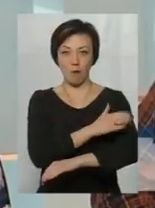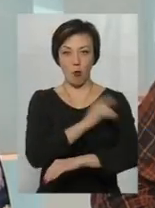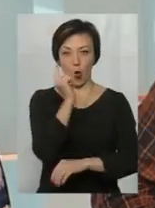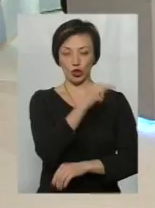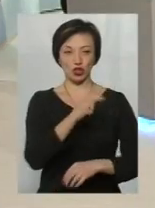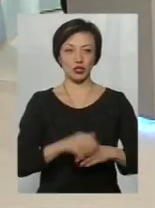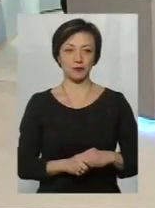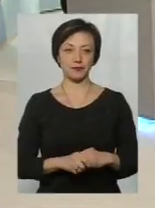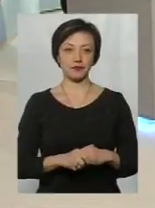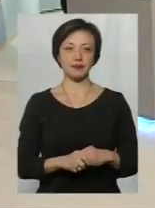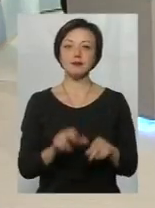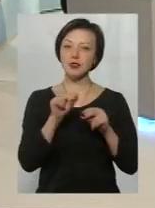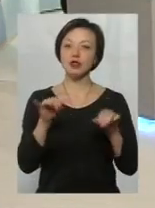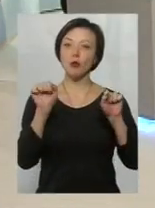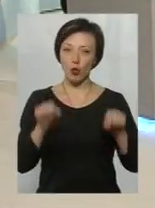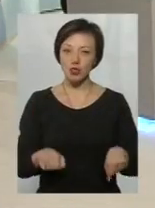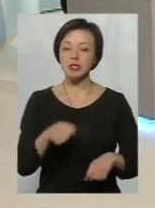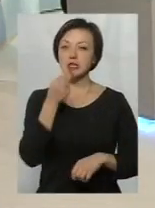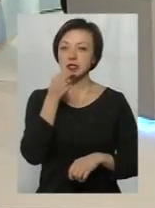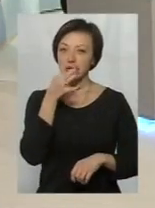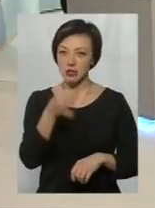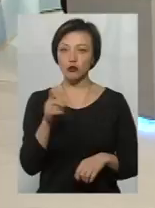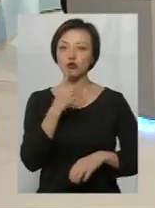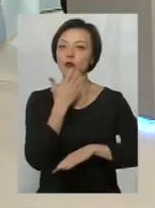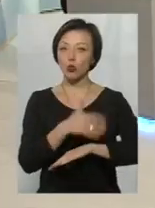Чи можна сказати, що за кордону освіта краще?